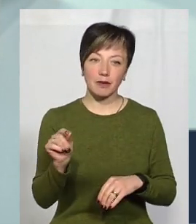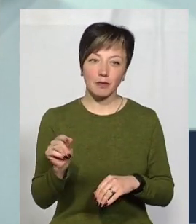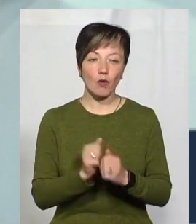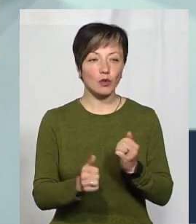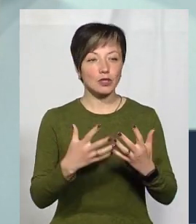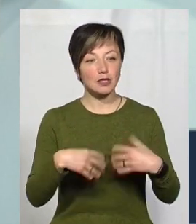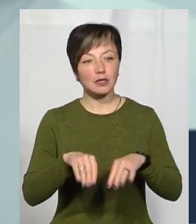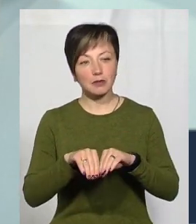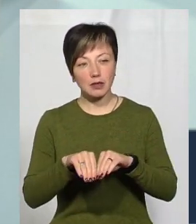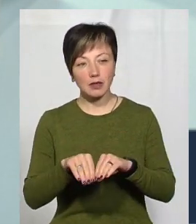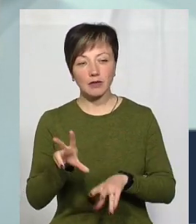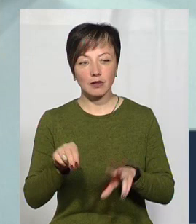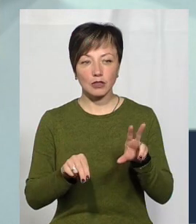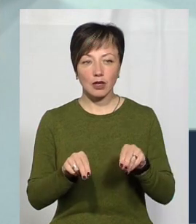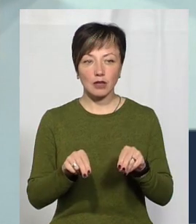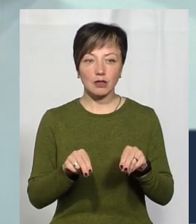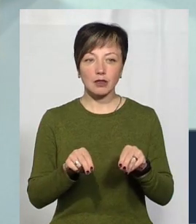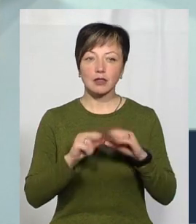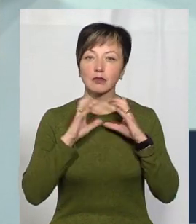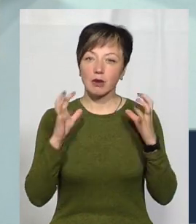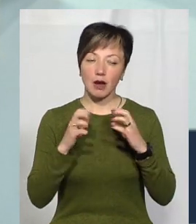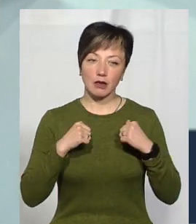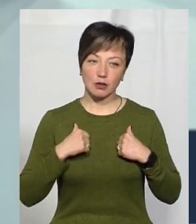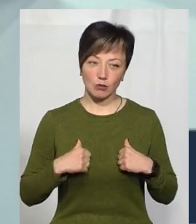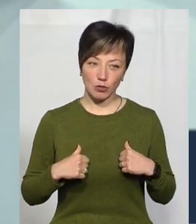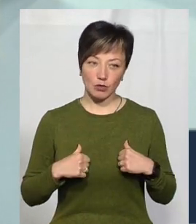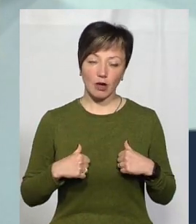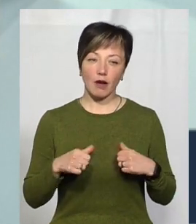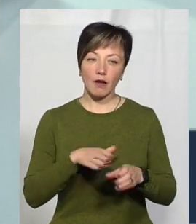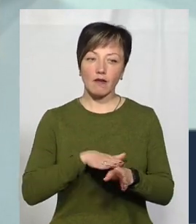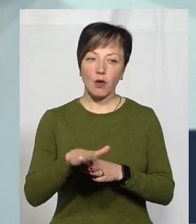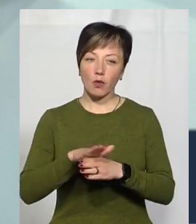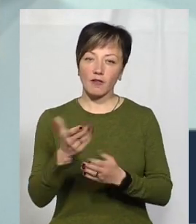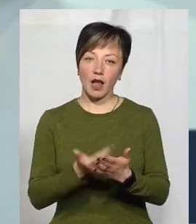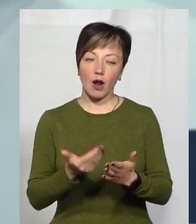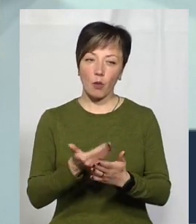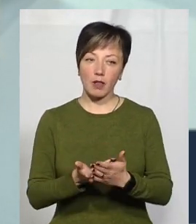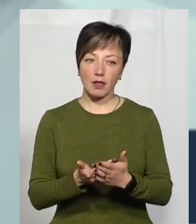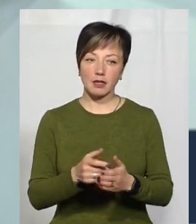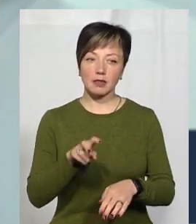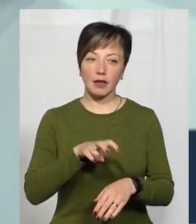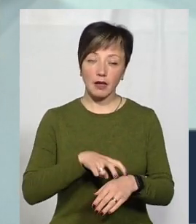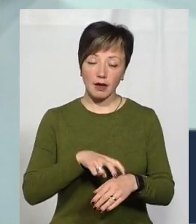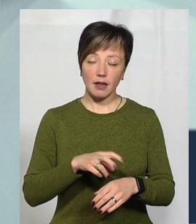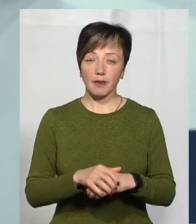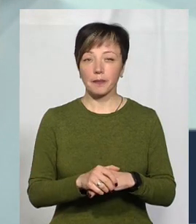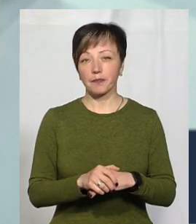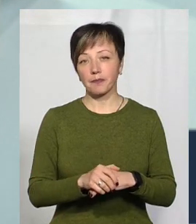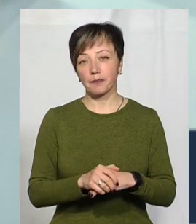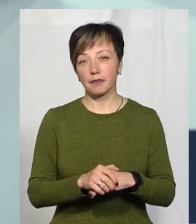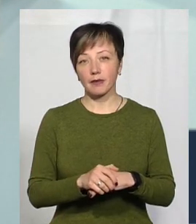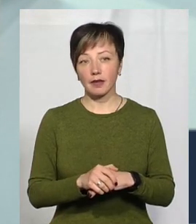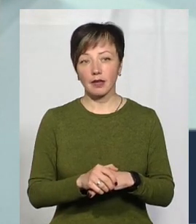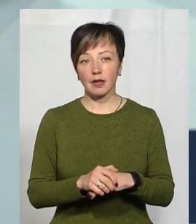з кожній сім'ї, я бажаю, зберігати спокій, виконувати рекомендації лікаря. Рекомендації ті, які